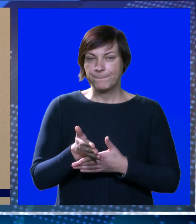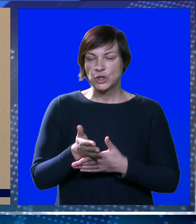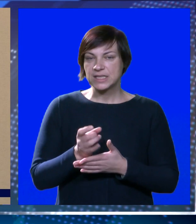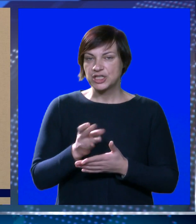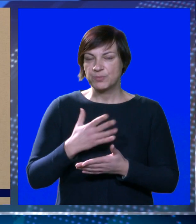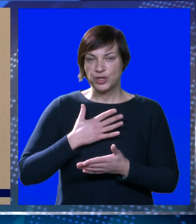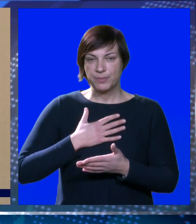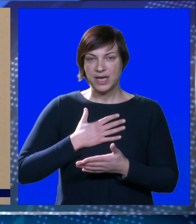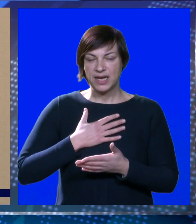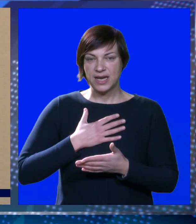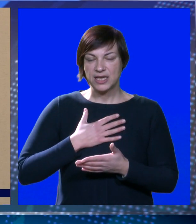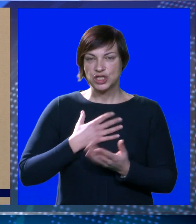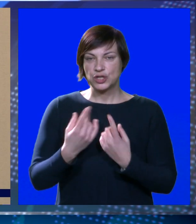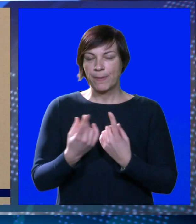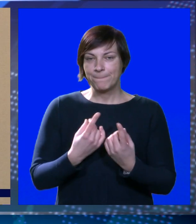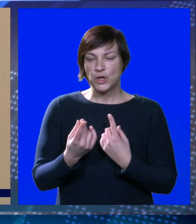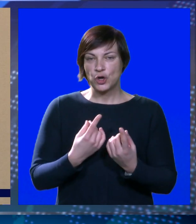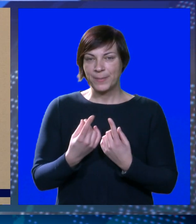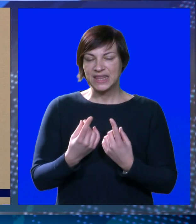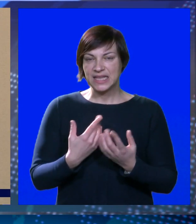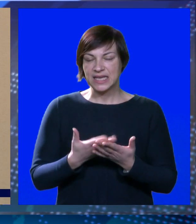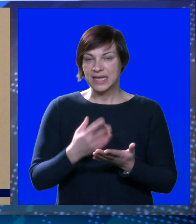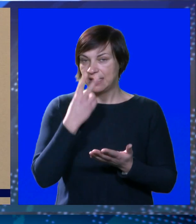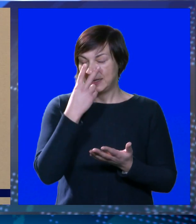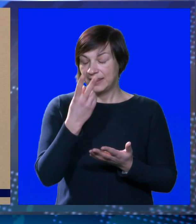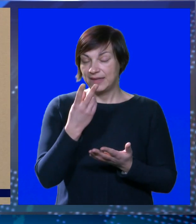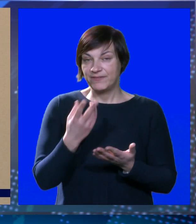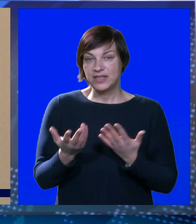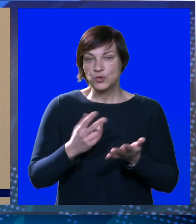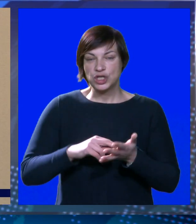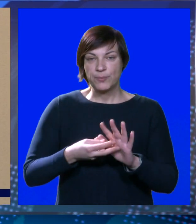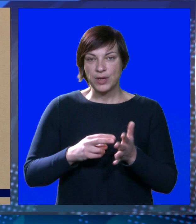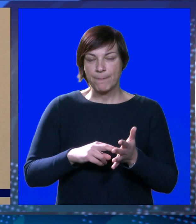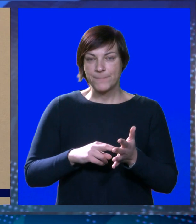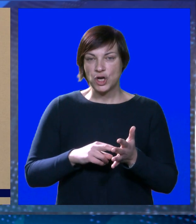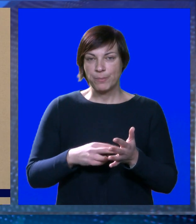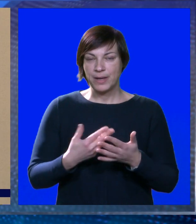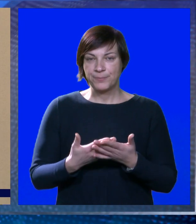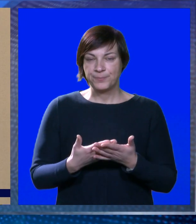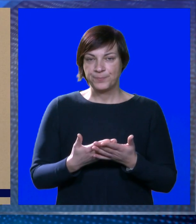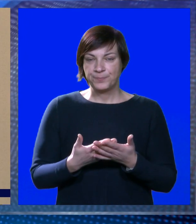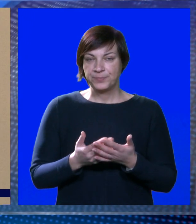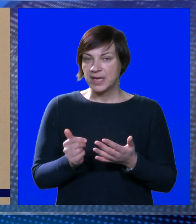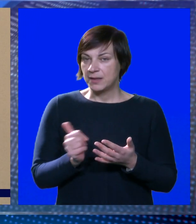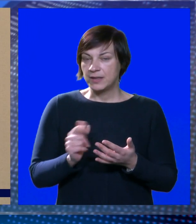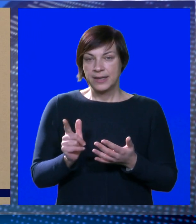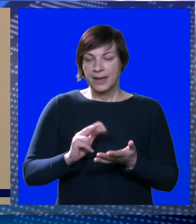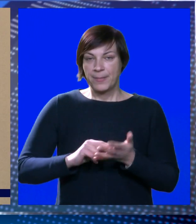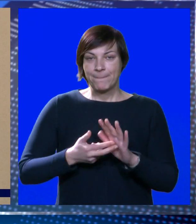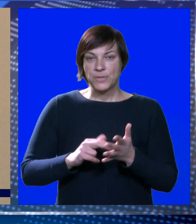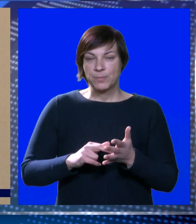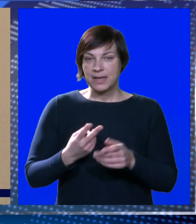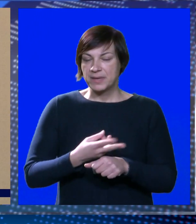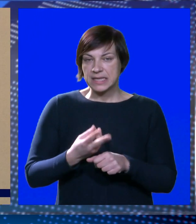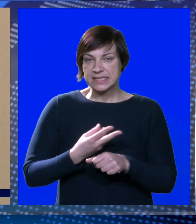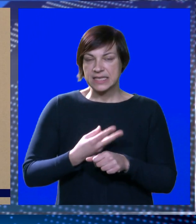odmah naše prometnike da vide u čemu je problem i apsolutno nema nikakvog problema